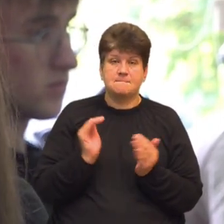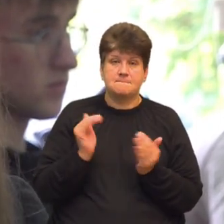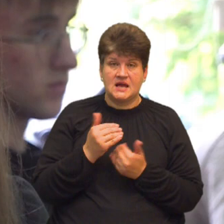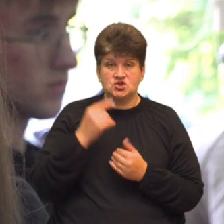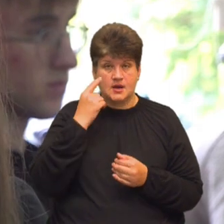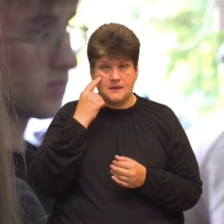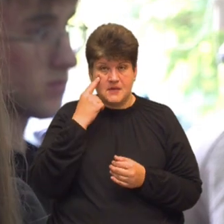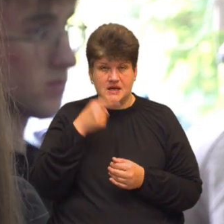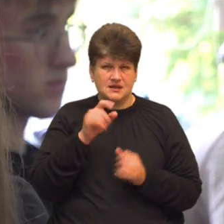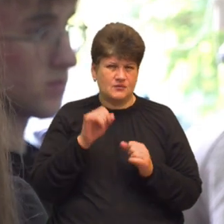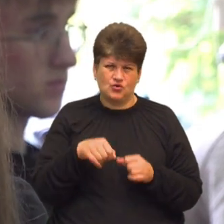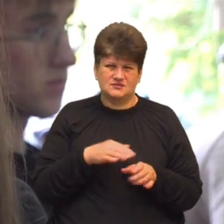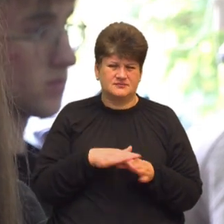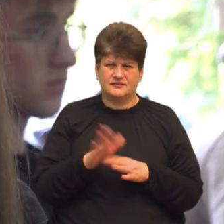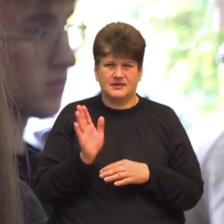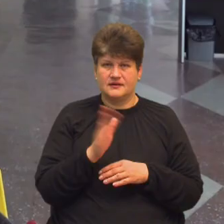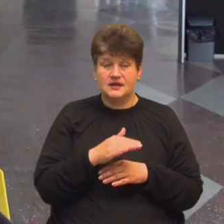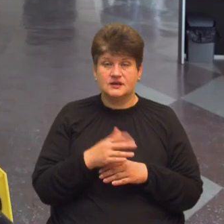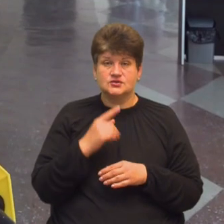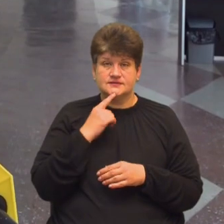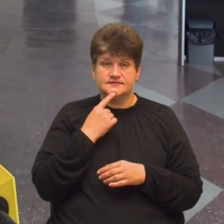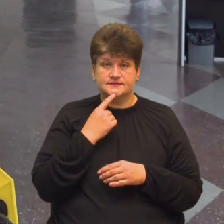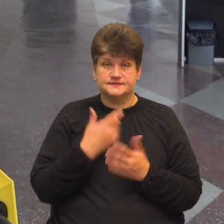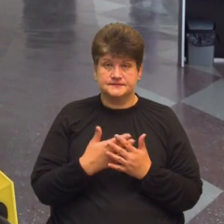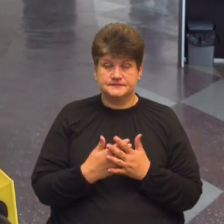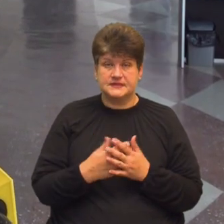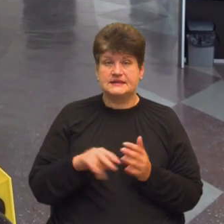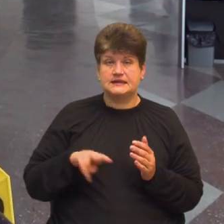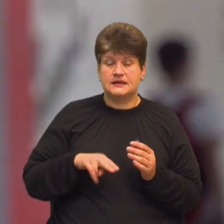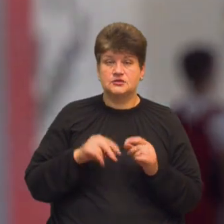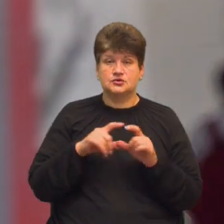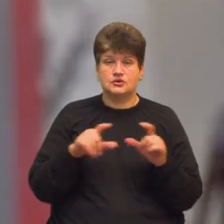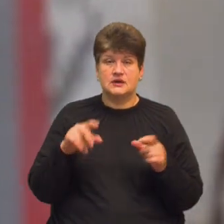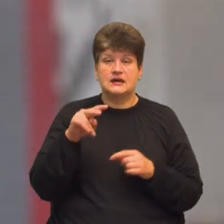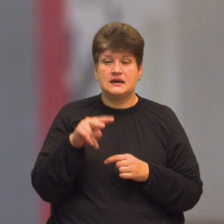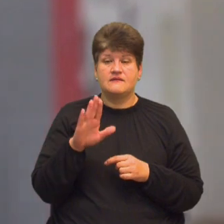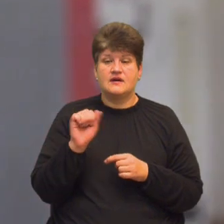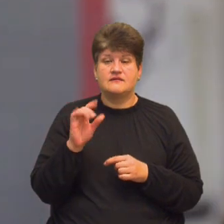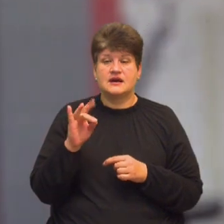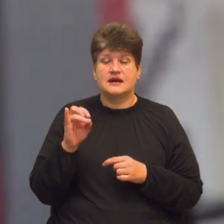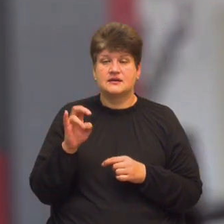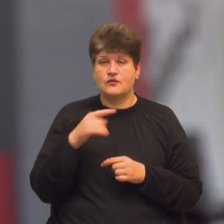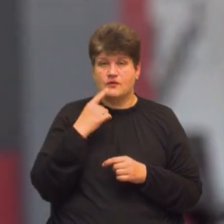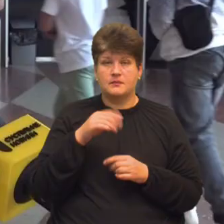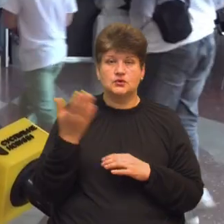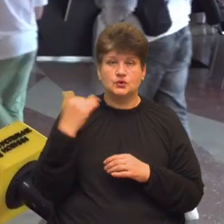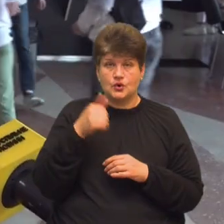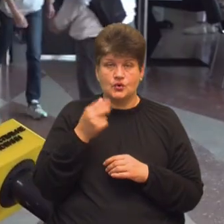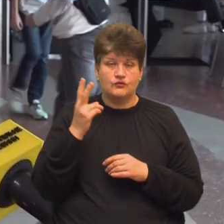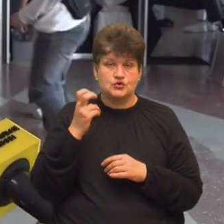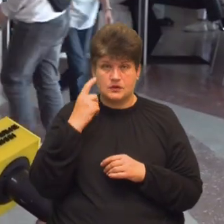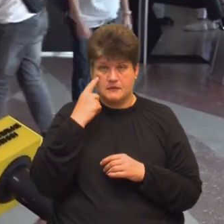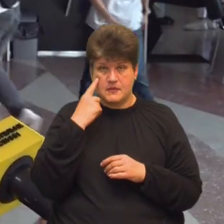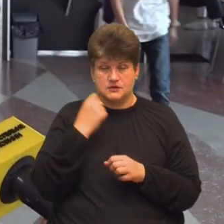і ти можеш їх не зробити, якщо тобі, наприклад, важче. Директорка школи Лілія Вавринів каже, минулого року 200-бальне оцінювання